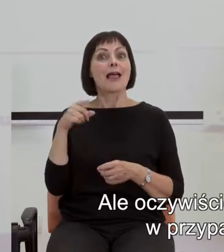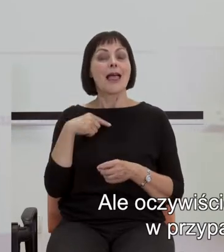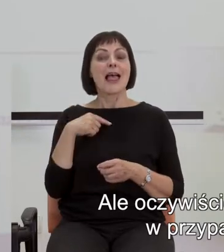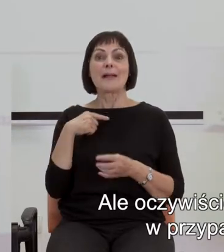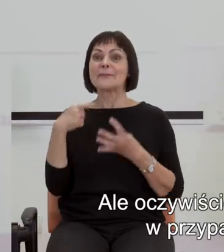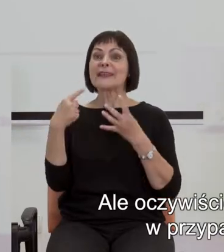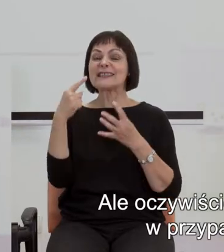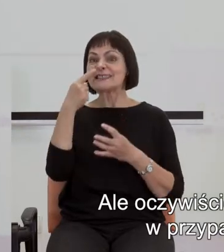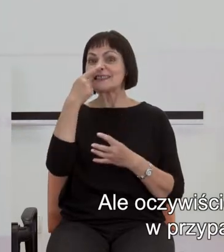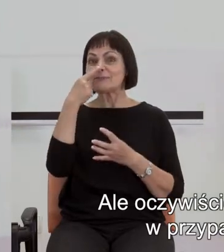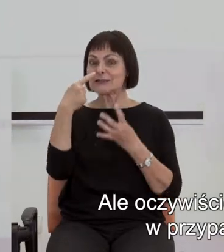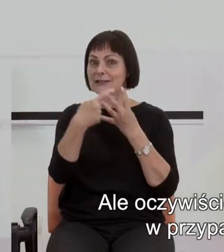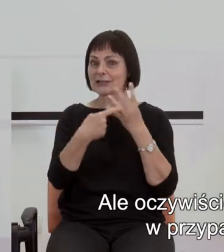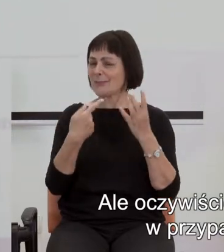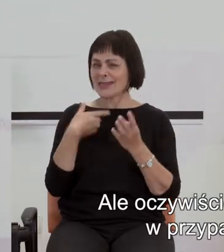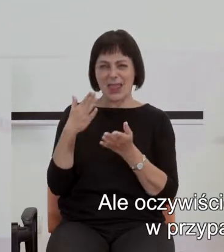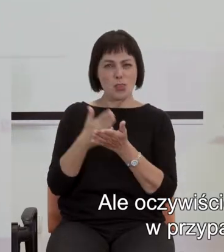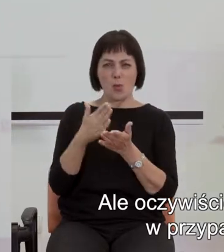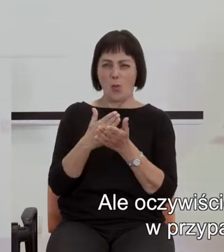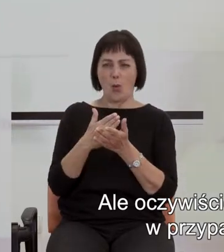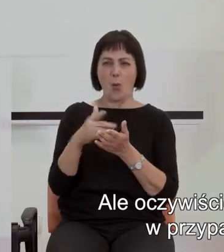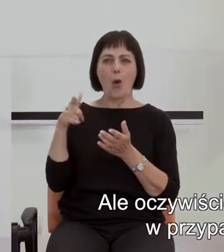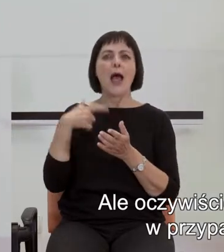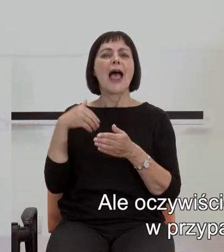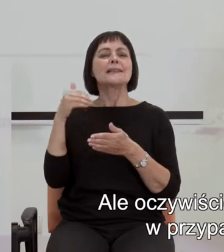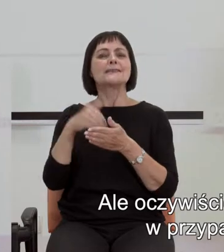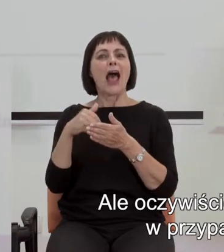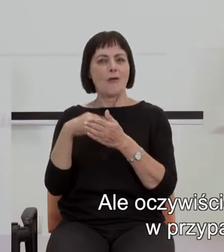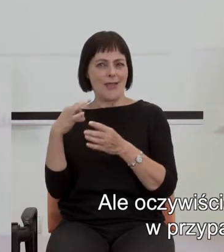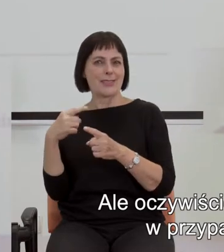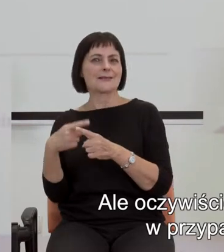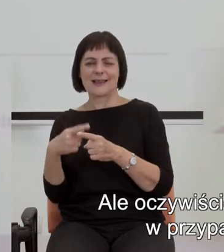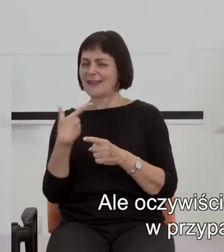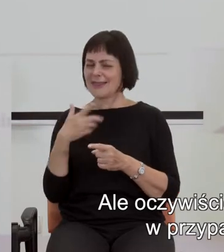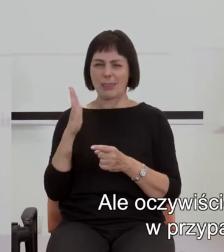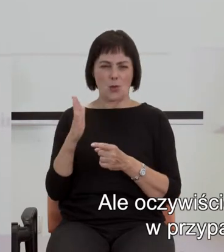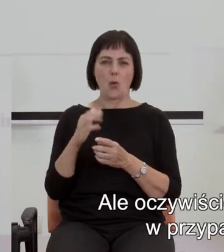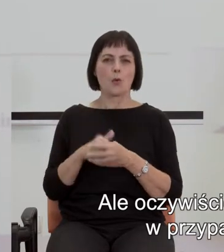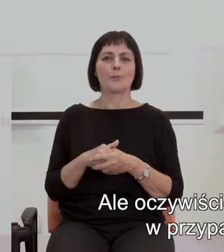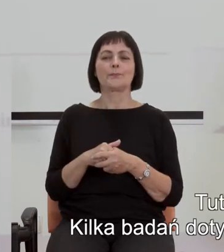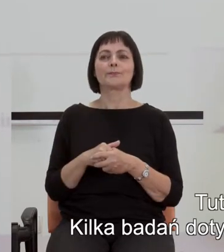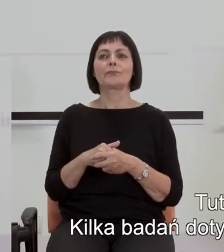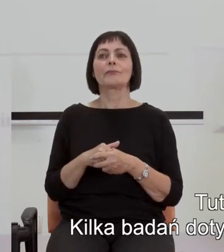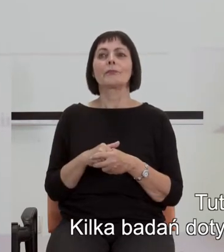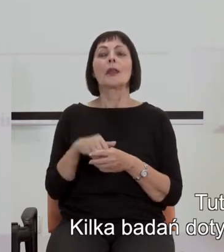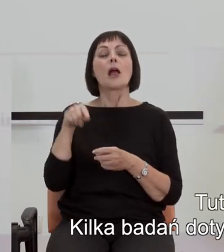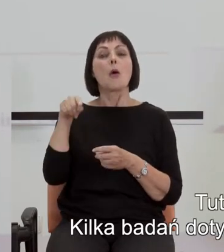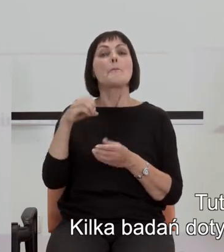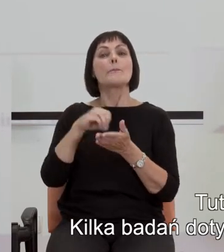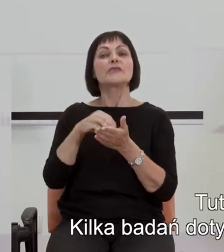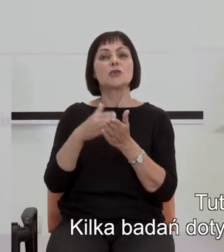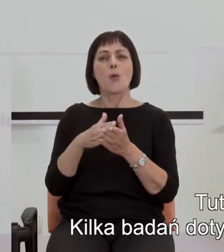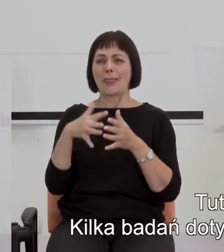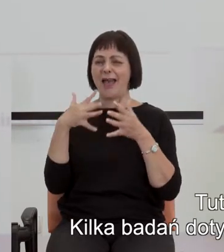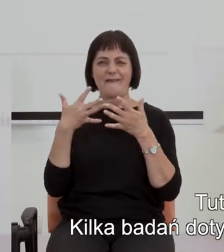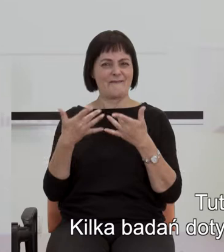liczby u zwierząt przejawia się nie tylko w przypadku zachowań związanych z reprodukcją. Tutaj przykładów